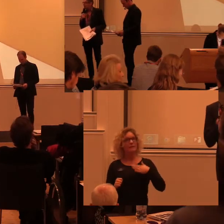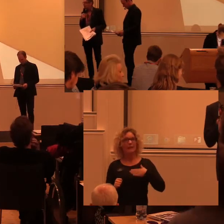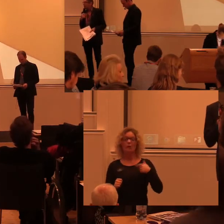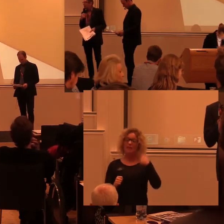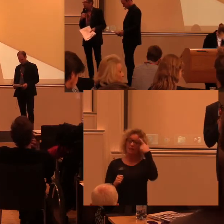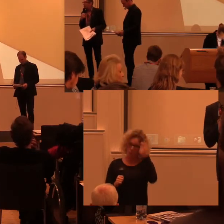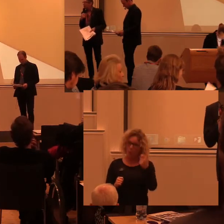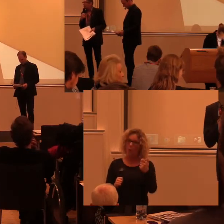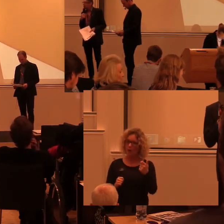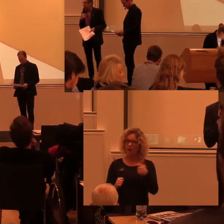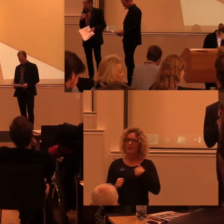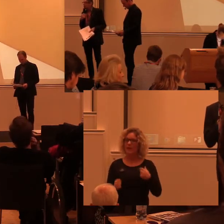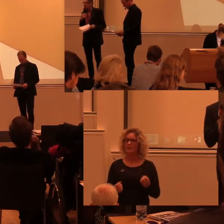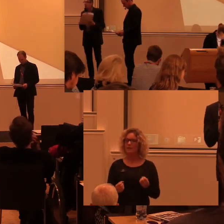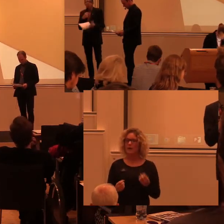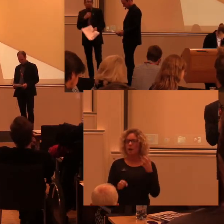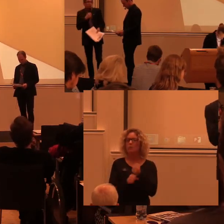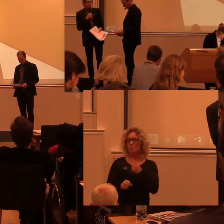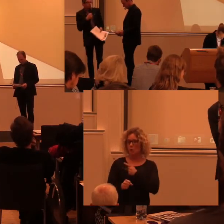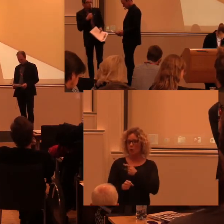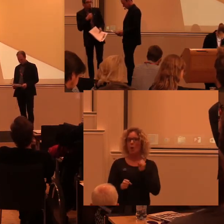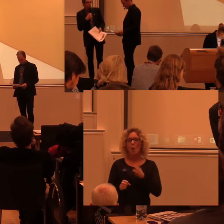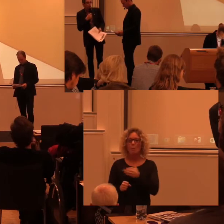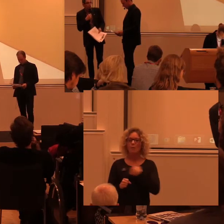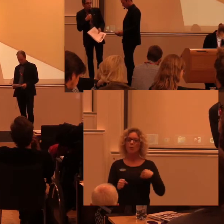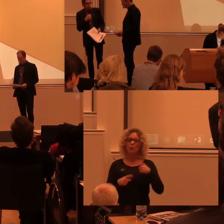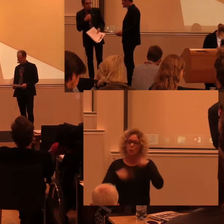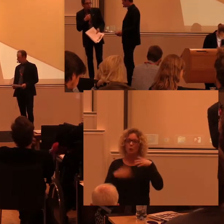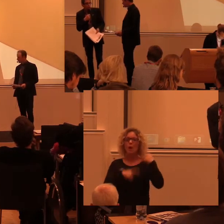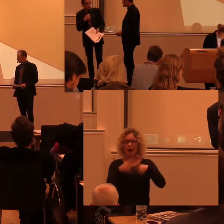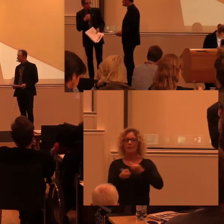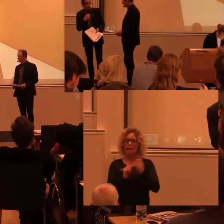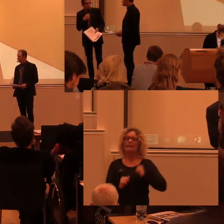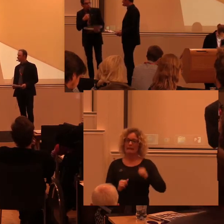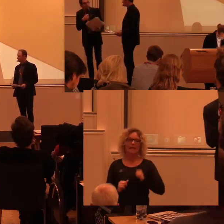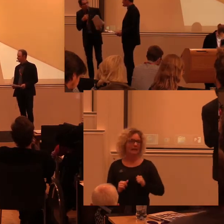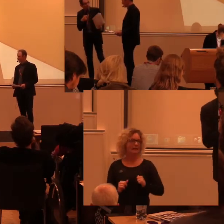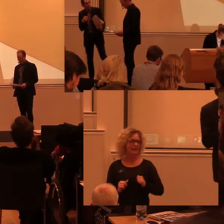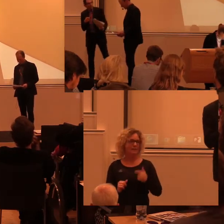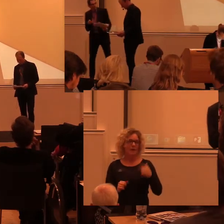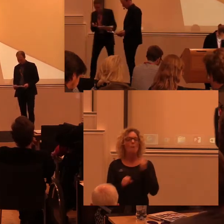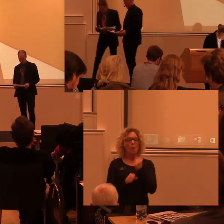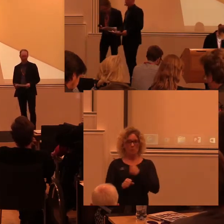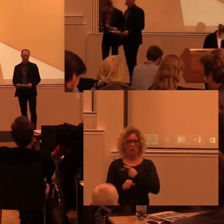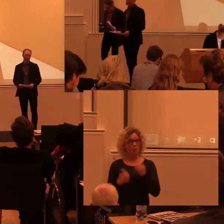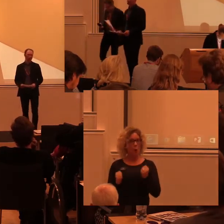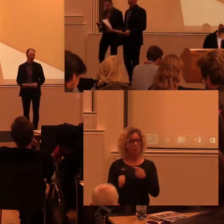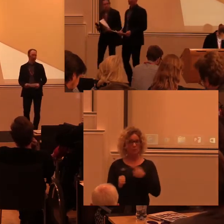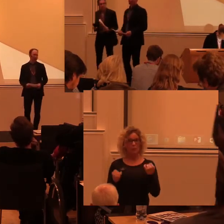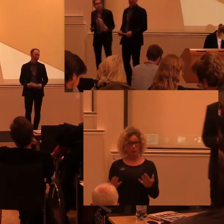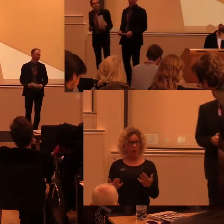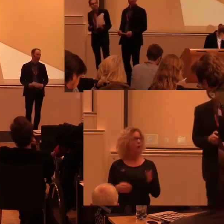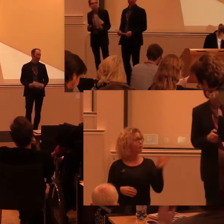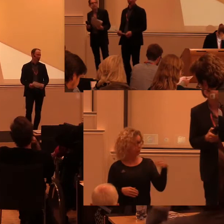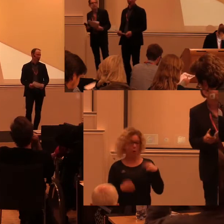att vinna på att skapa ett tillgängligt kulturarv. Så jag hoppas väldigt mycket på den här dagen, Stefan. Tack, det är jag med. Och det är som